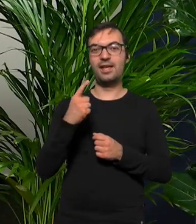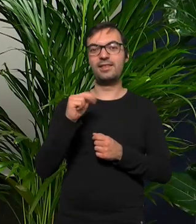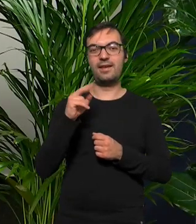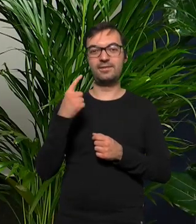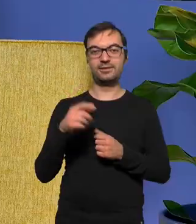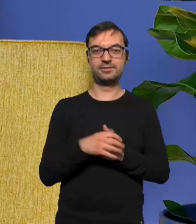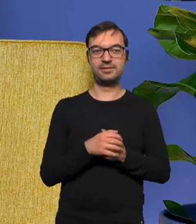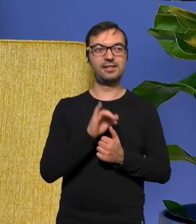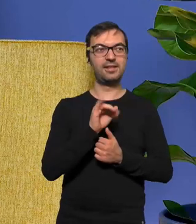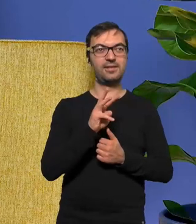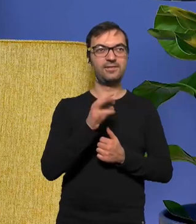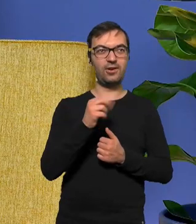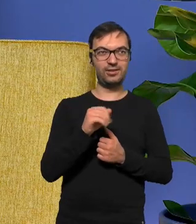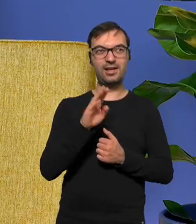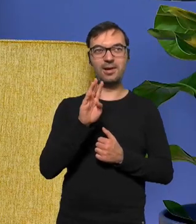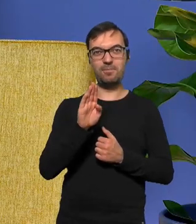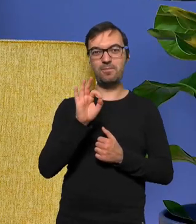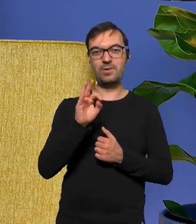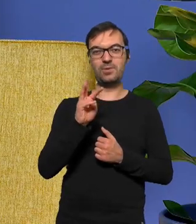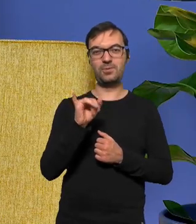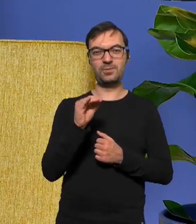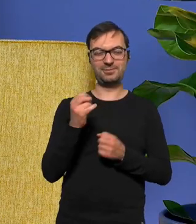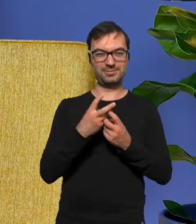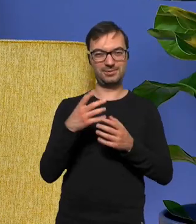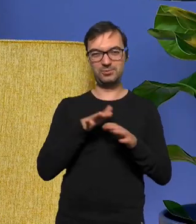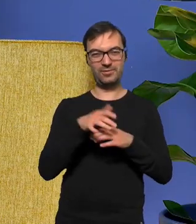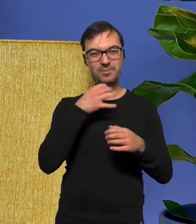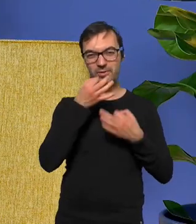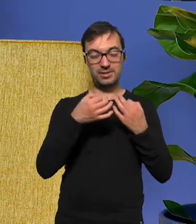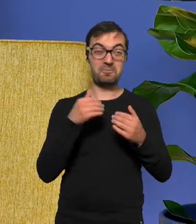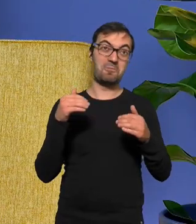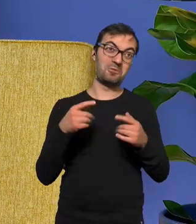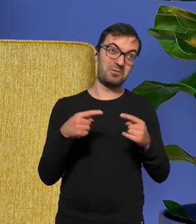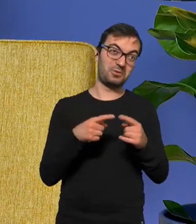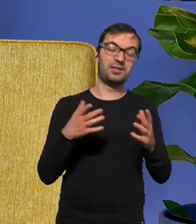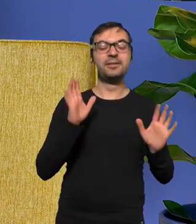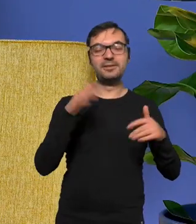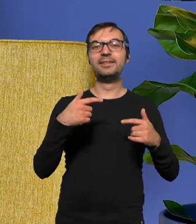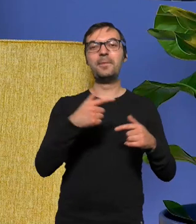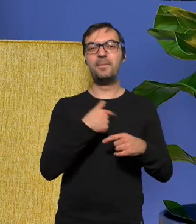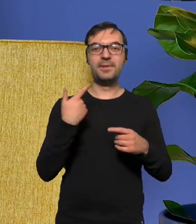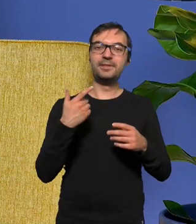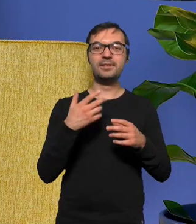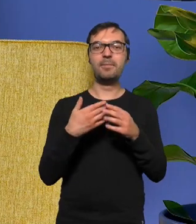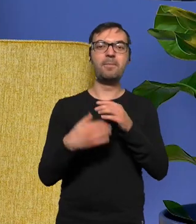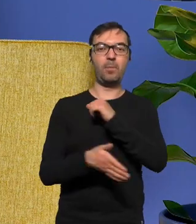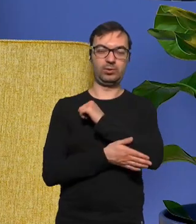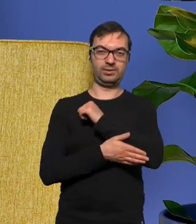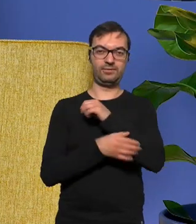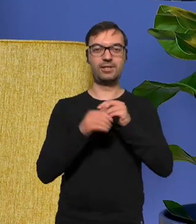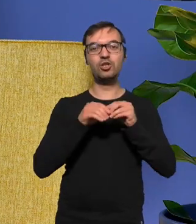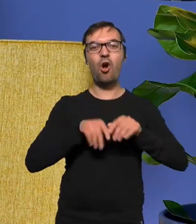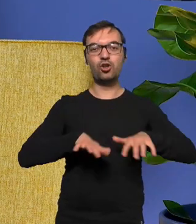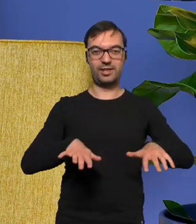Iwona Bowie no może tak są my jesteśmy tym korzeniem my jesteśmy tym